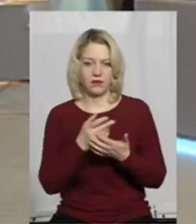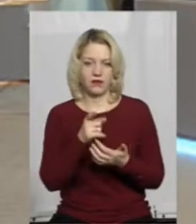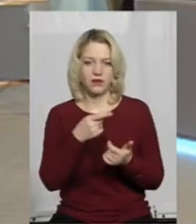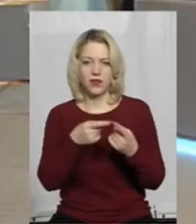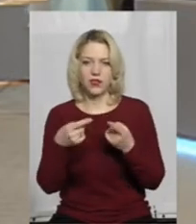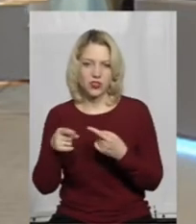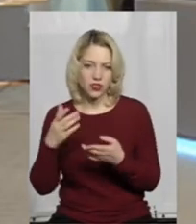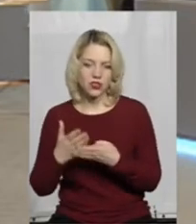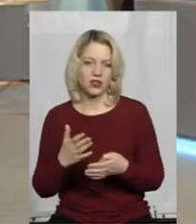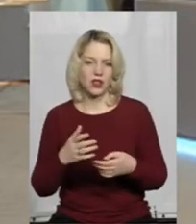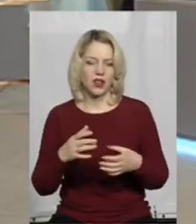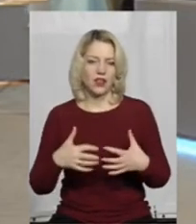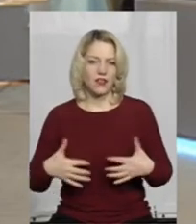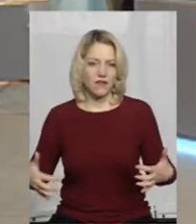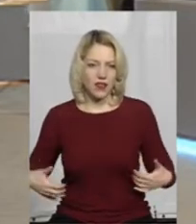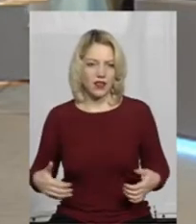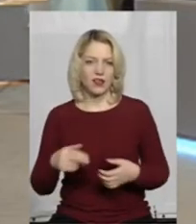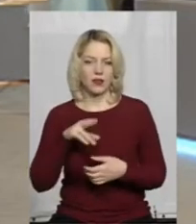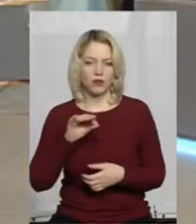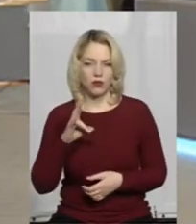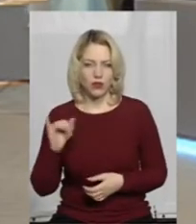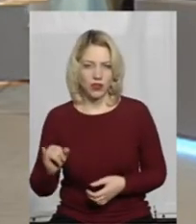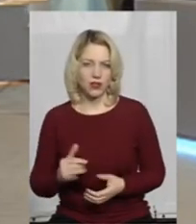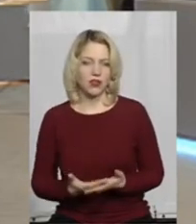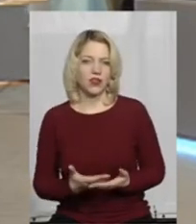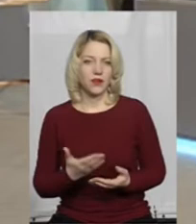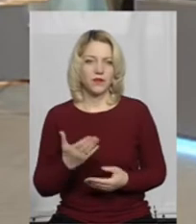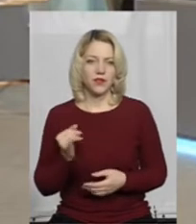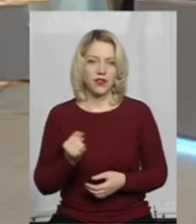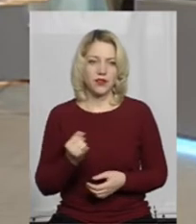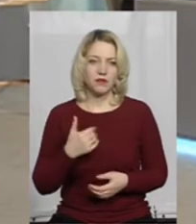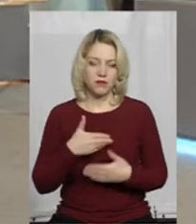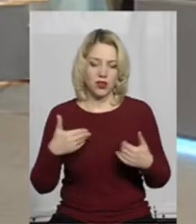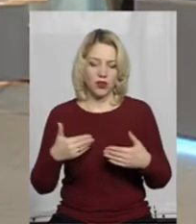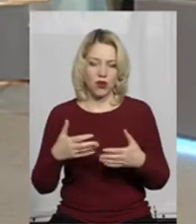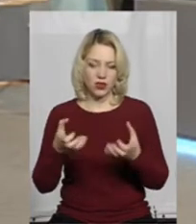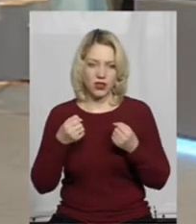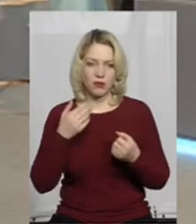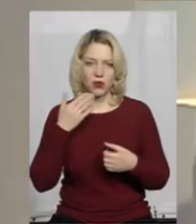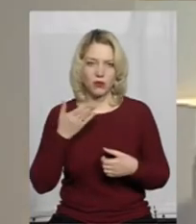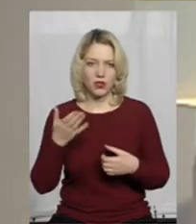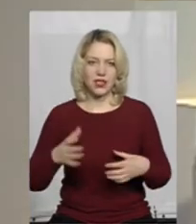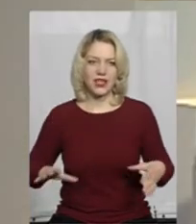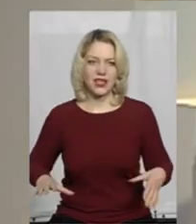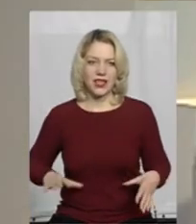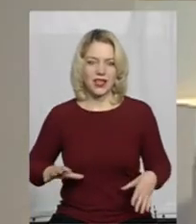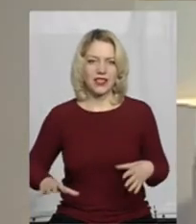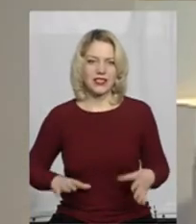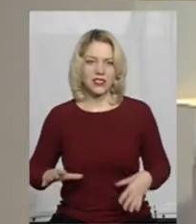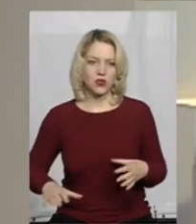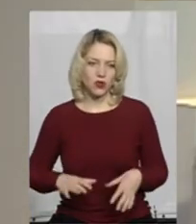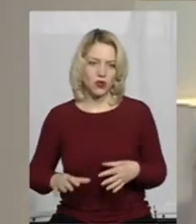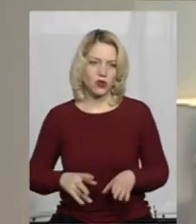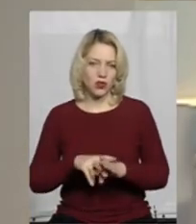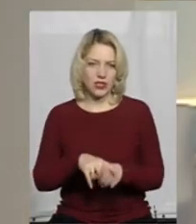тварини, коні в тому числі. От ми отримали коментар інструктора з верхової їзди Михайла